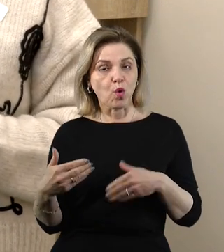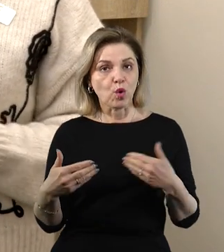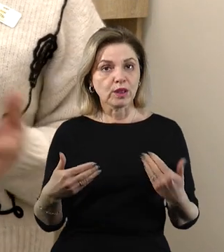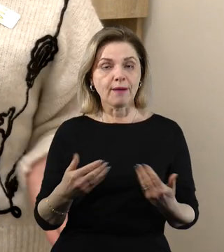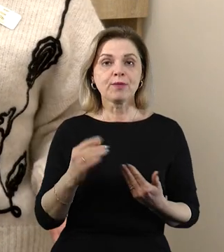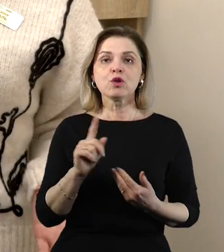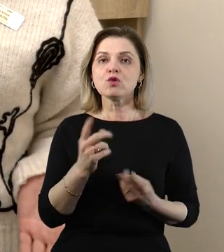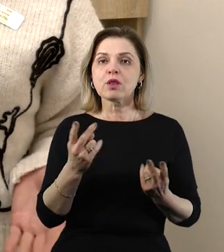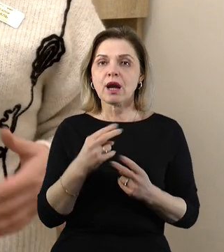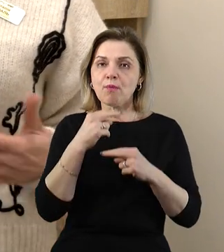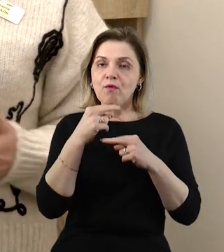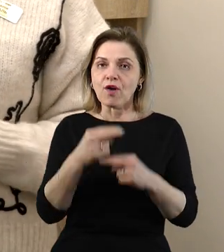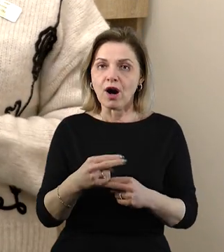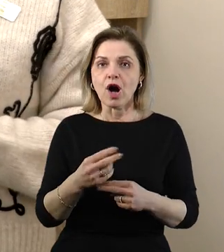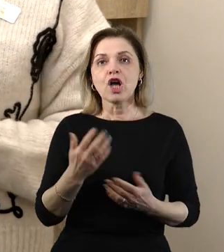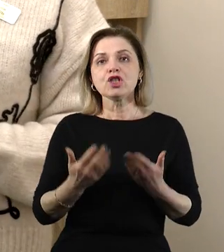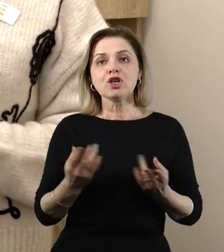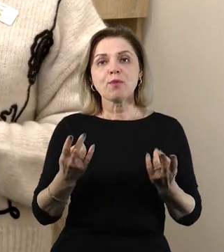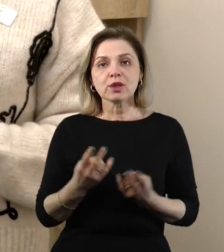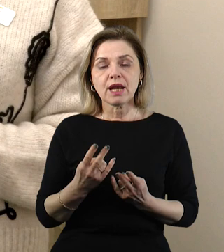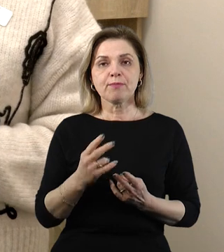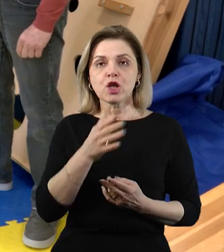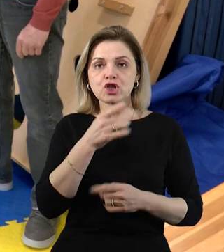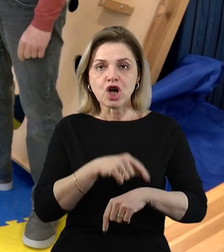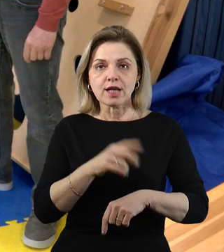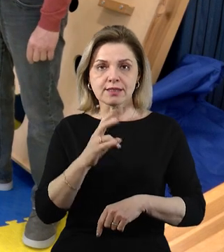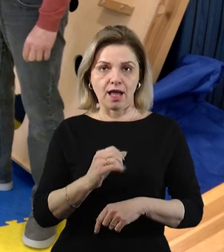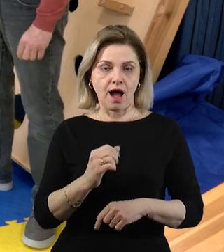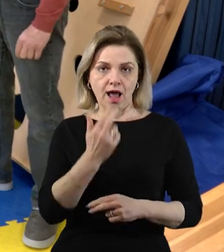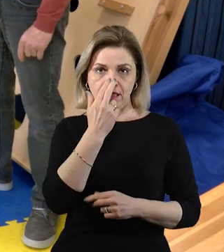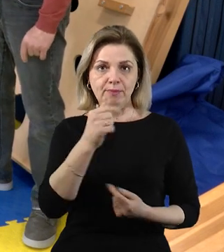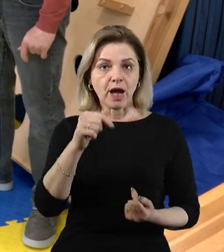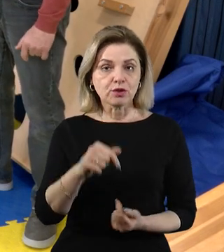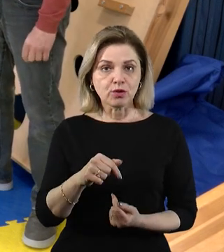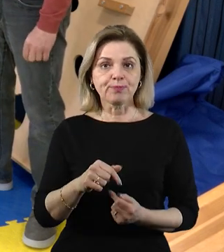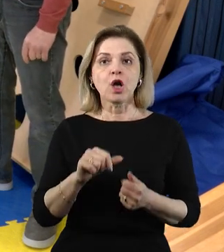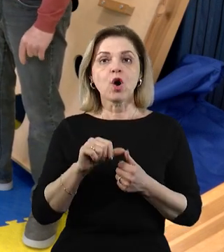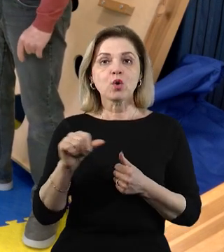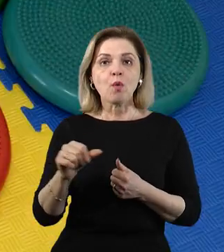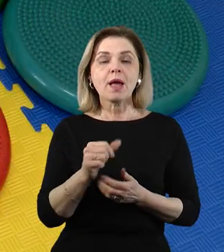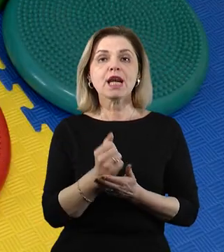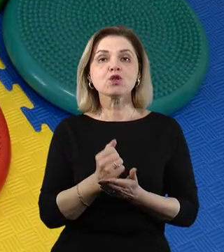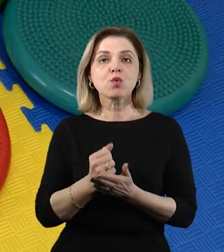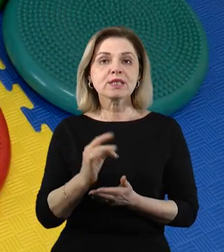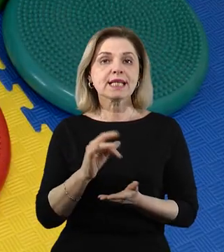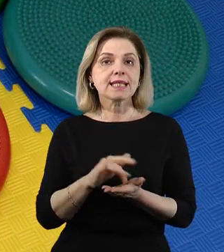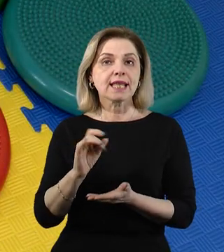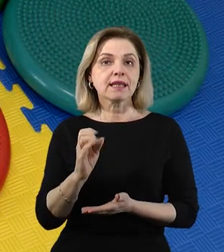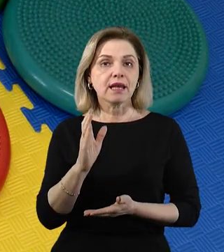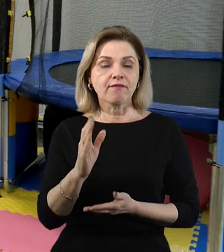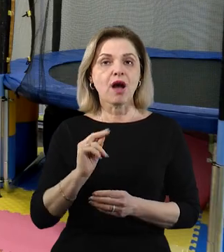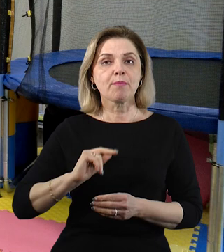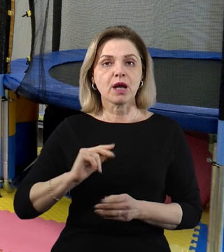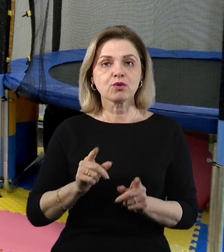звернути увагу, чи потрібен час дитині на адаптацію. Окрім психолога в інклюзивно-ресурсних центрах, з дітьми також